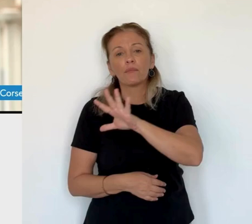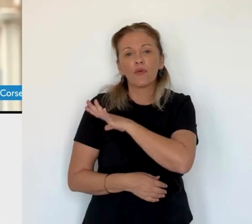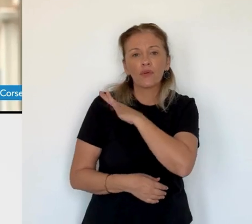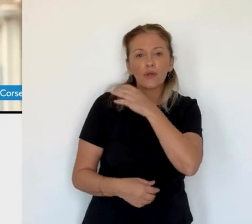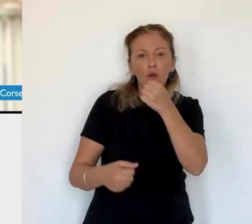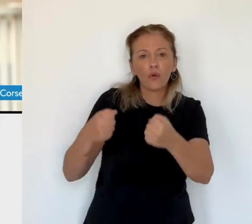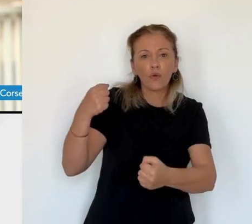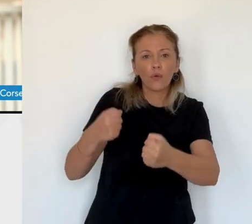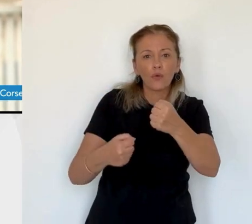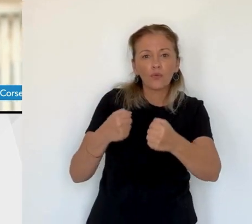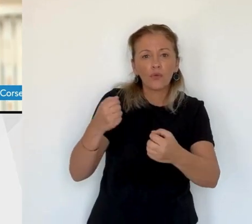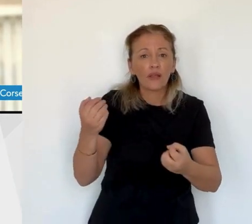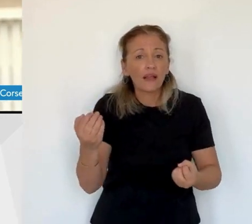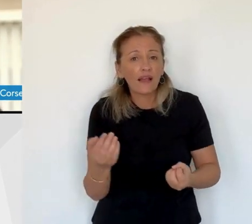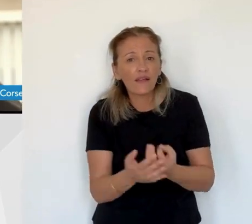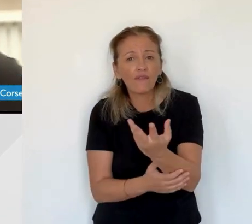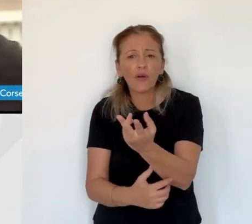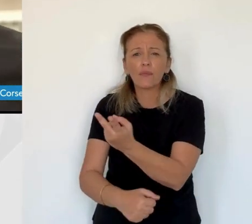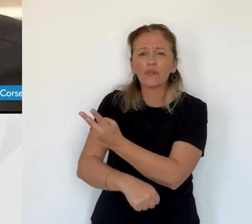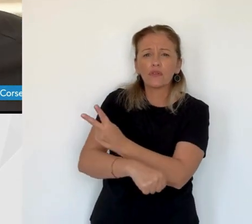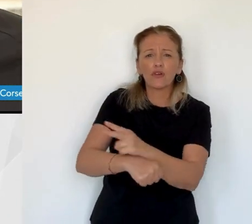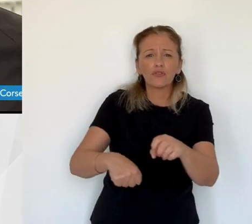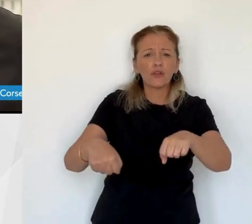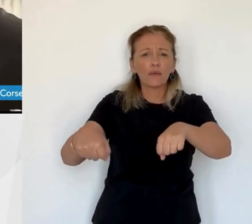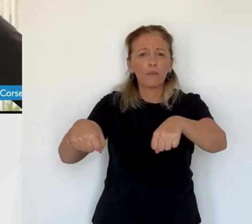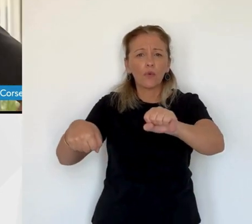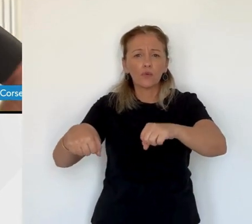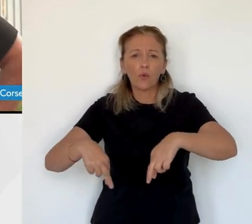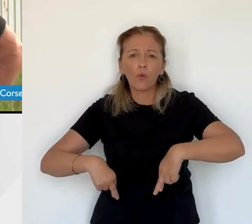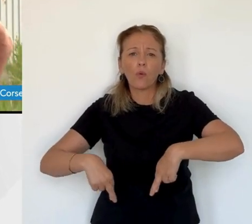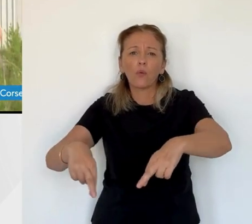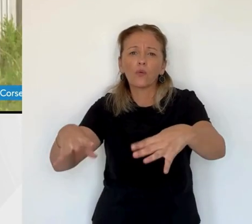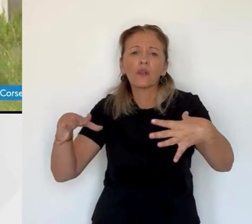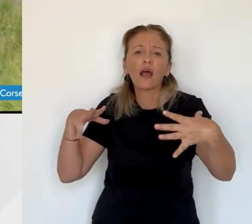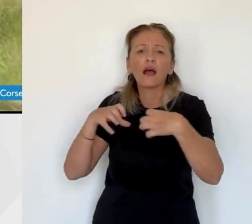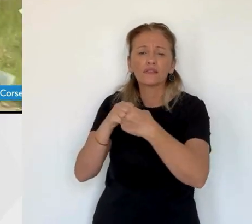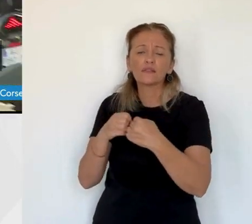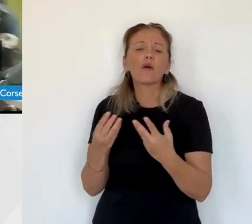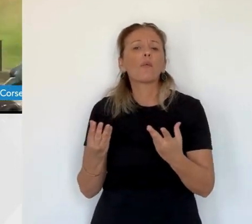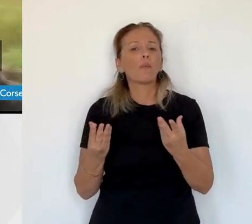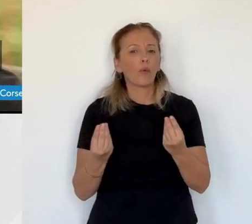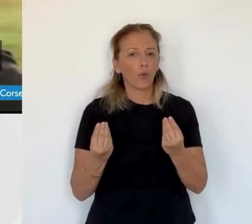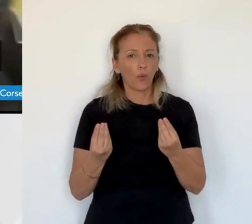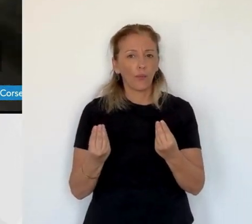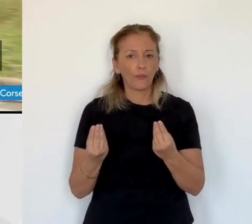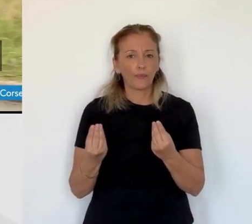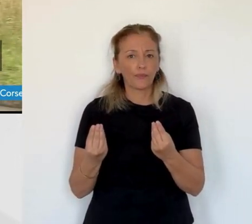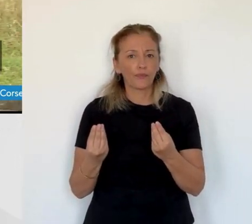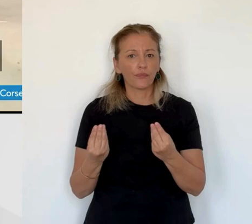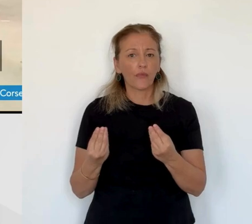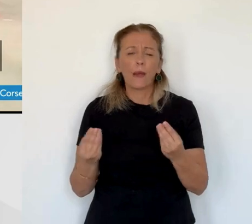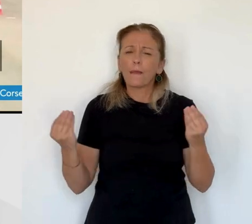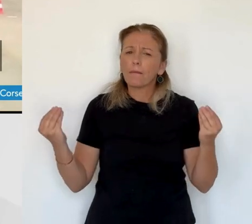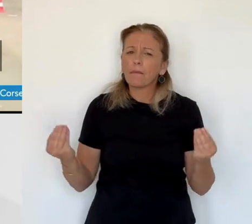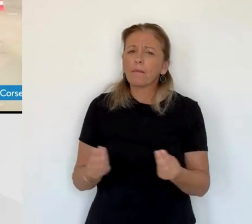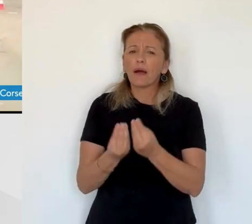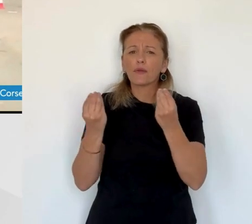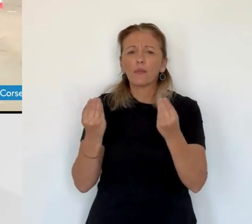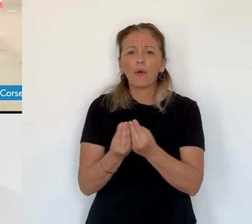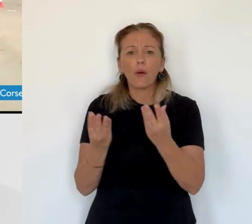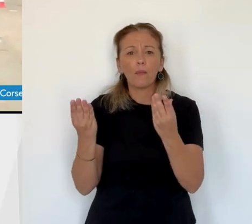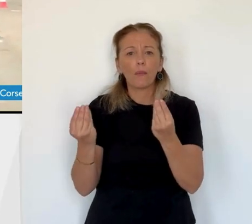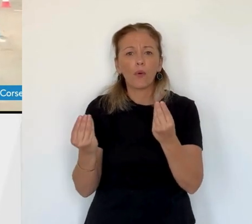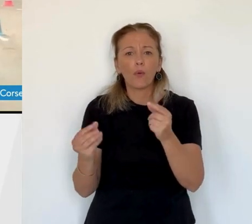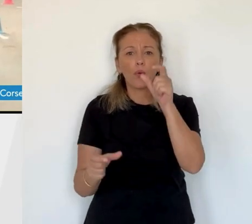Ok, c'est bien, pas plus vite. L'enseignant en conduite les alerte sur une chose qui cause aujourd'hui beaucoup d'accidents, sur les deux roues